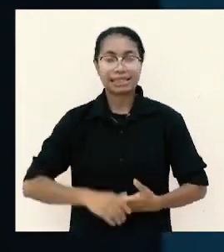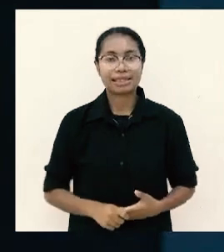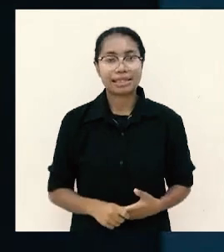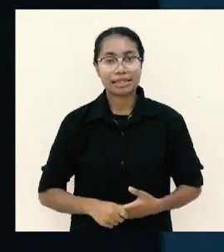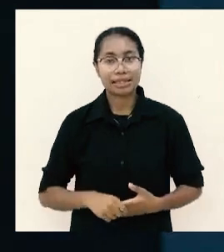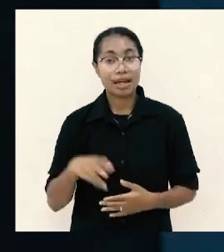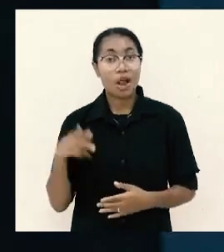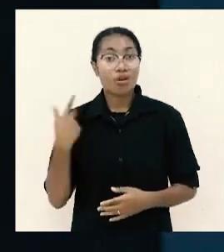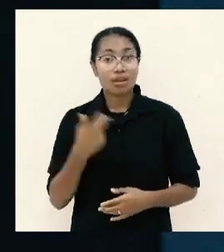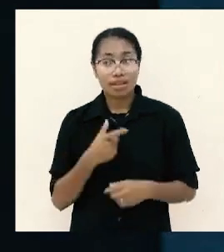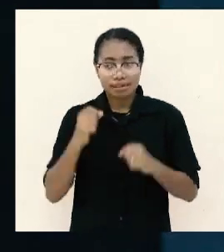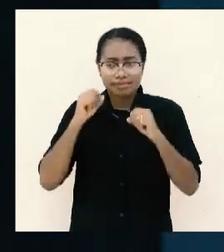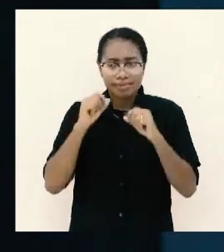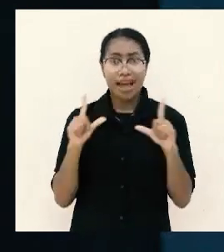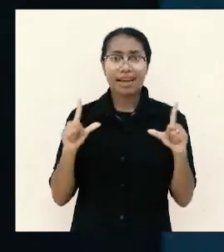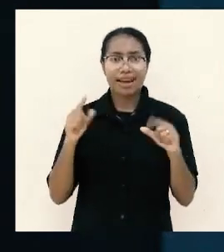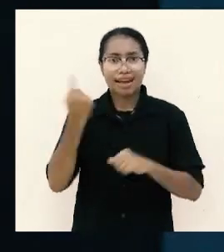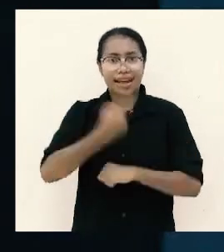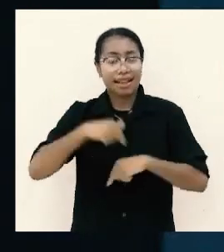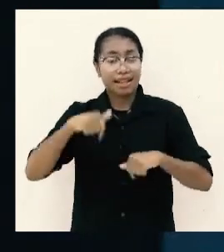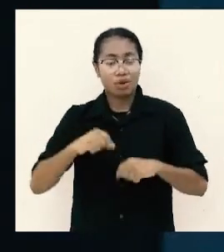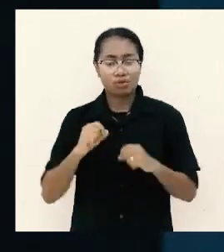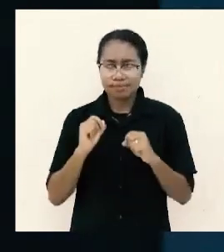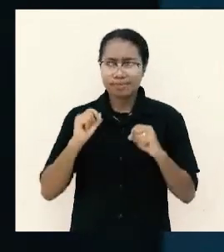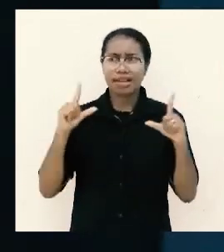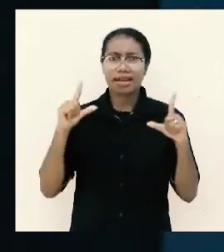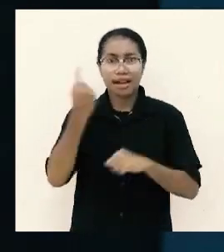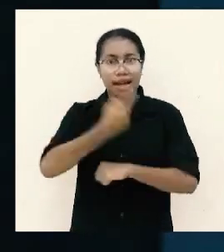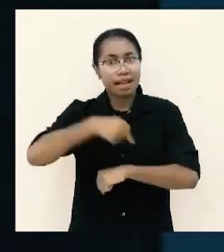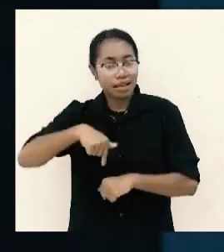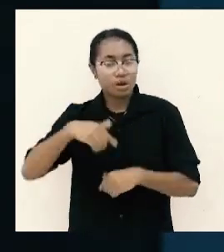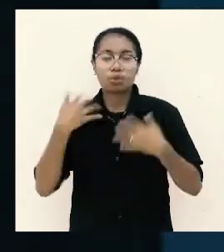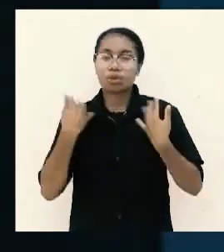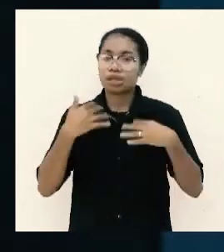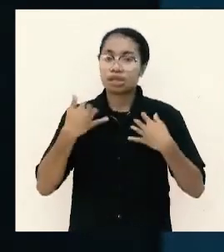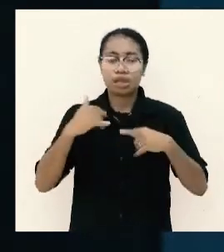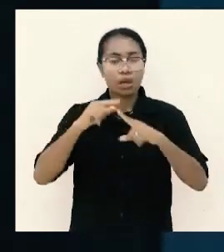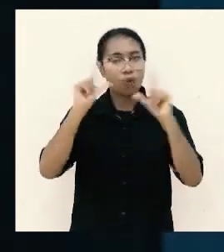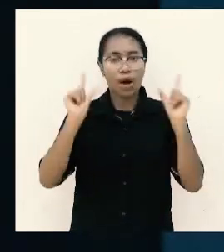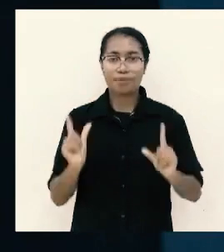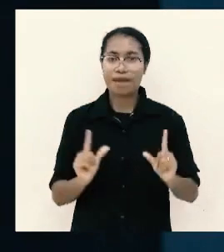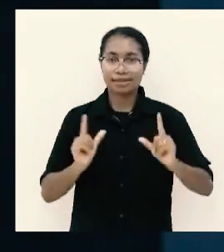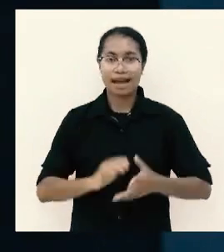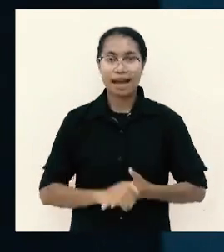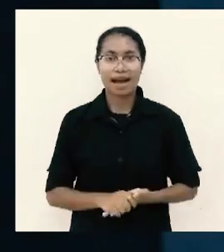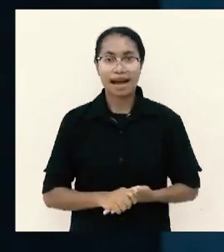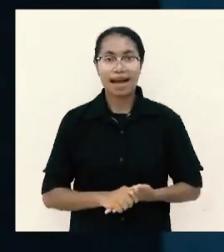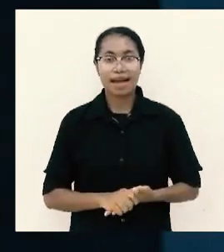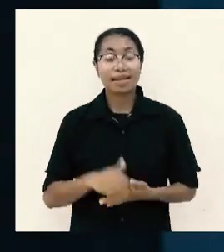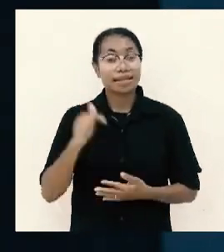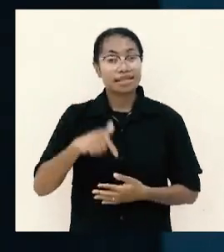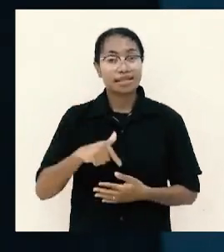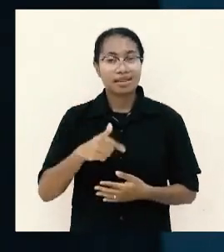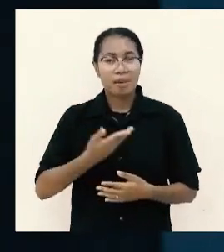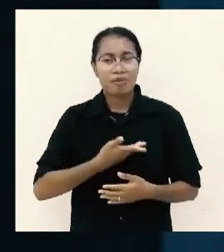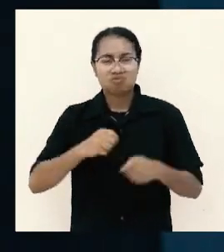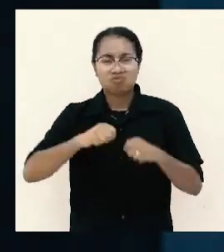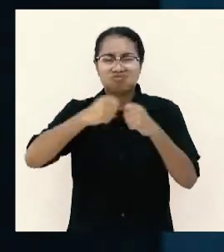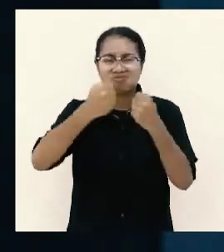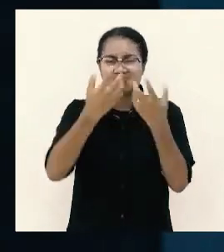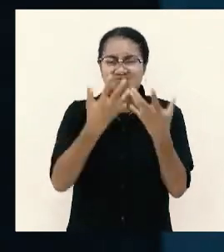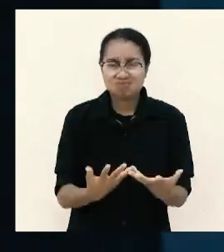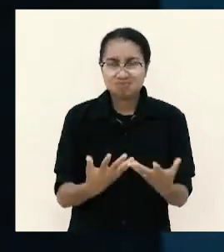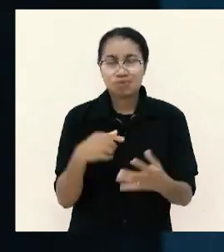sadar hal ini maka ini sesuatu yang luar biasa yang akan meruntuhkan tembok